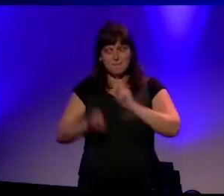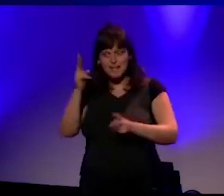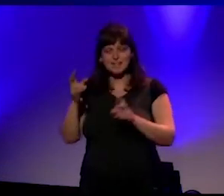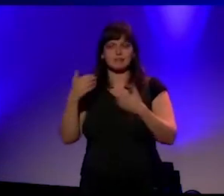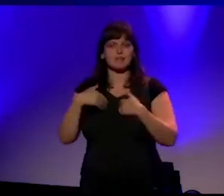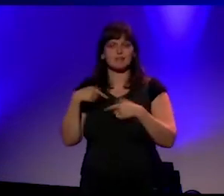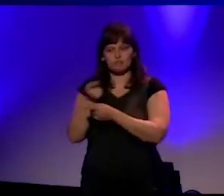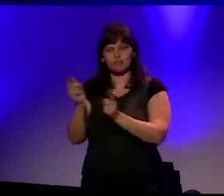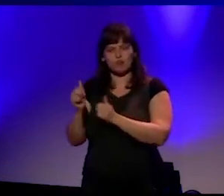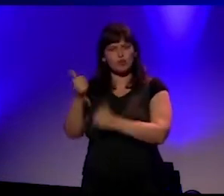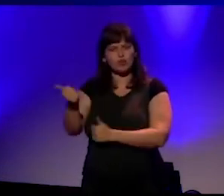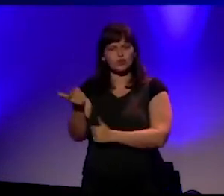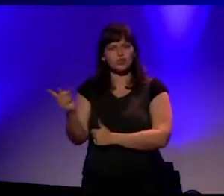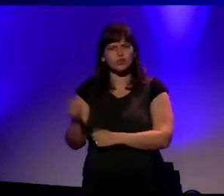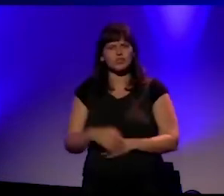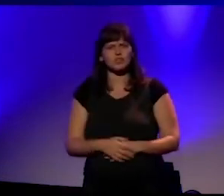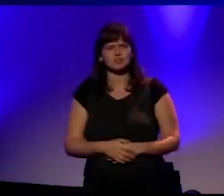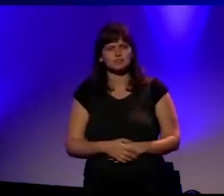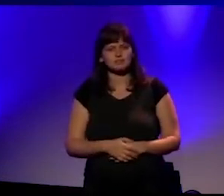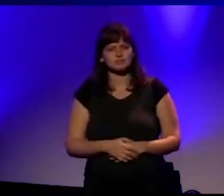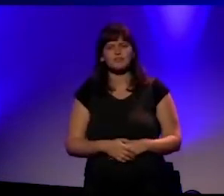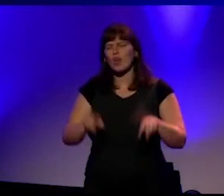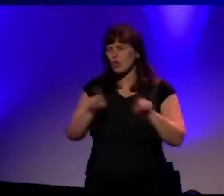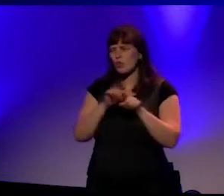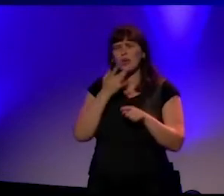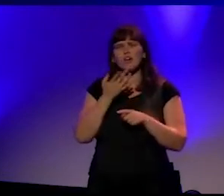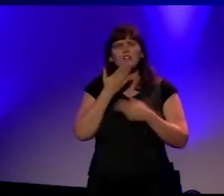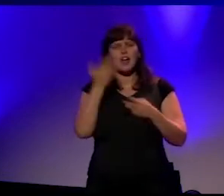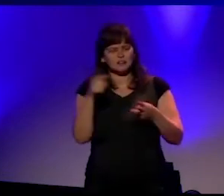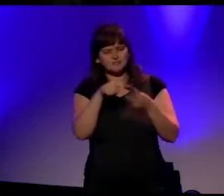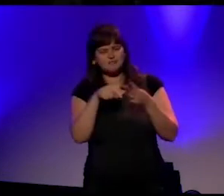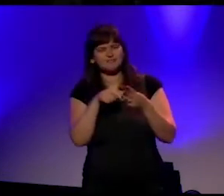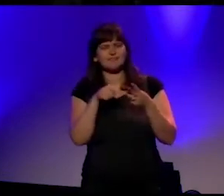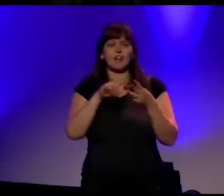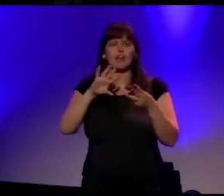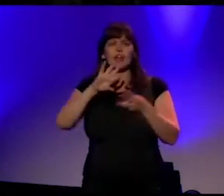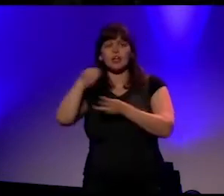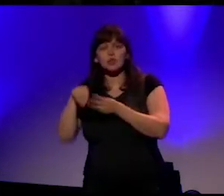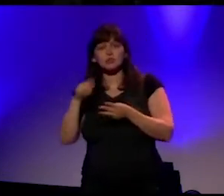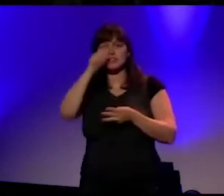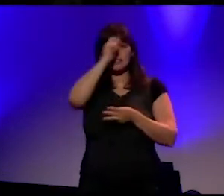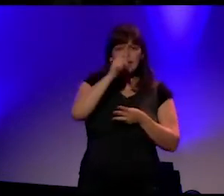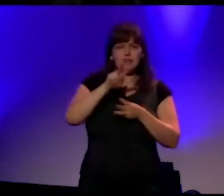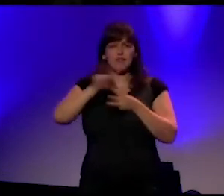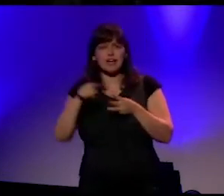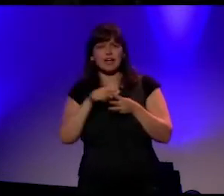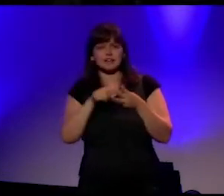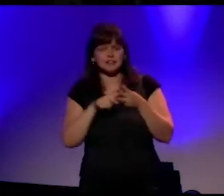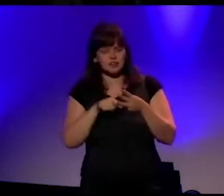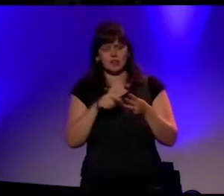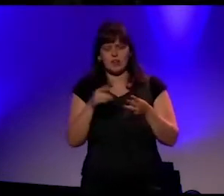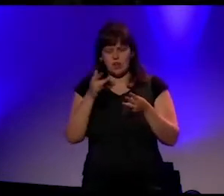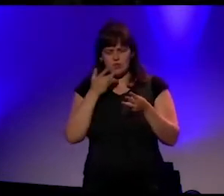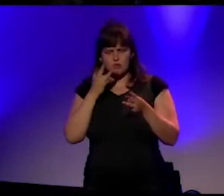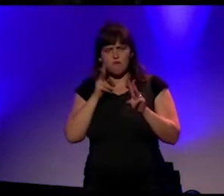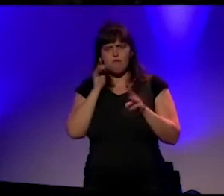En ik zou u ook willen vragen rond die drie begrippen, inclusie, respect, veiligheid, verder te werken. Niet alleen binnen onze